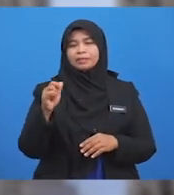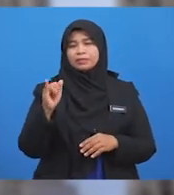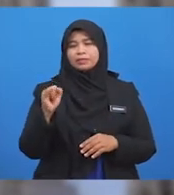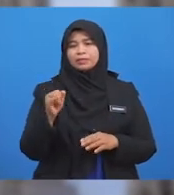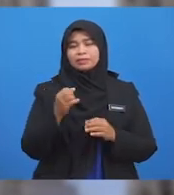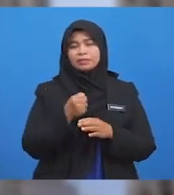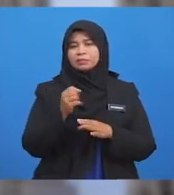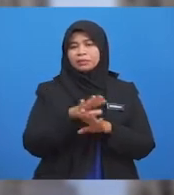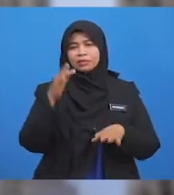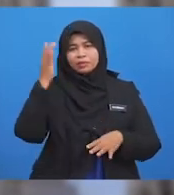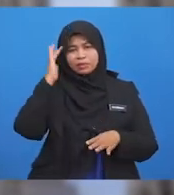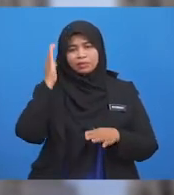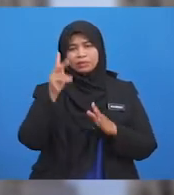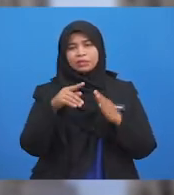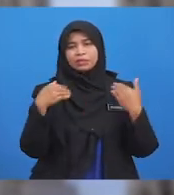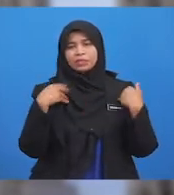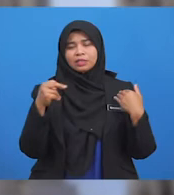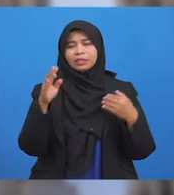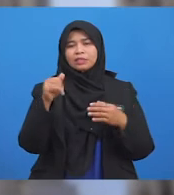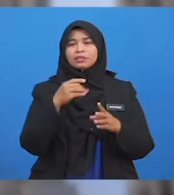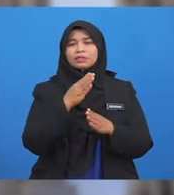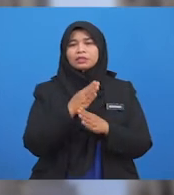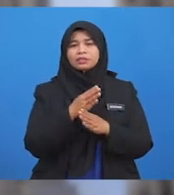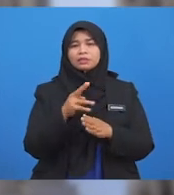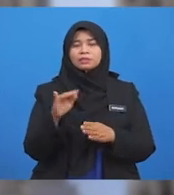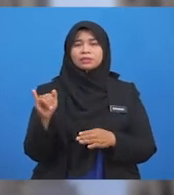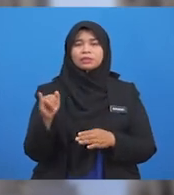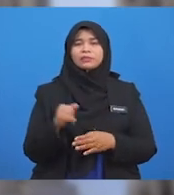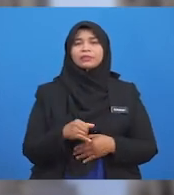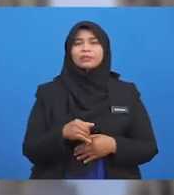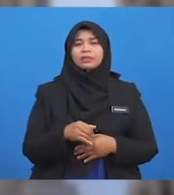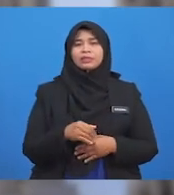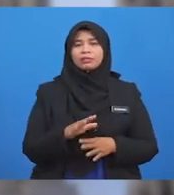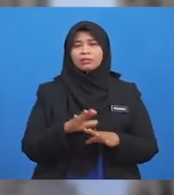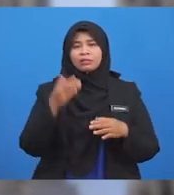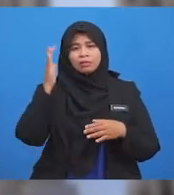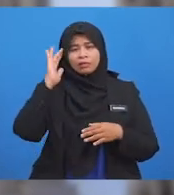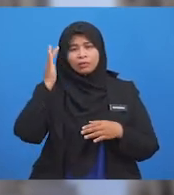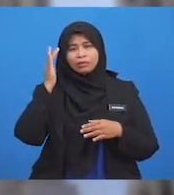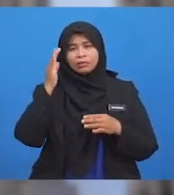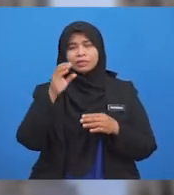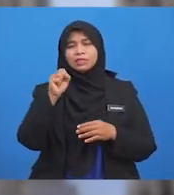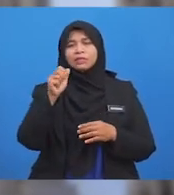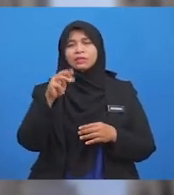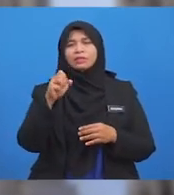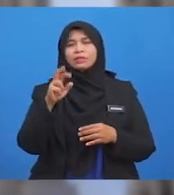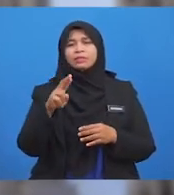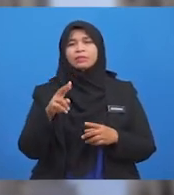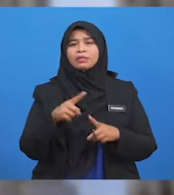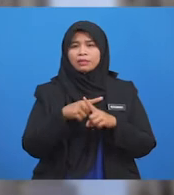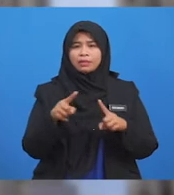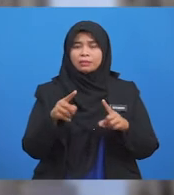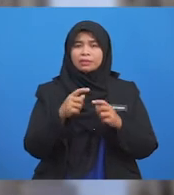Diketahui Keadaan Sebenarnya Maklumat Tentang Barangan Tersebut Masih Sama-samar